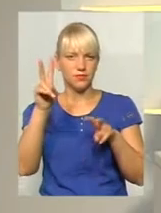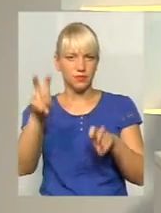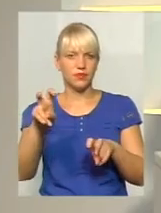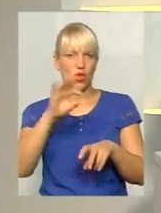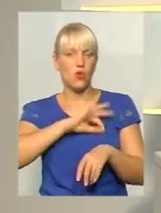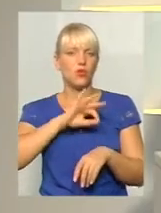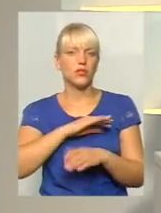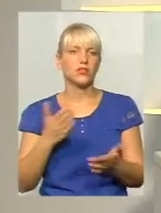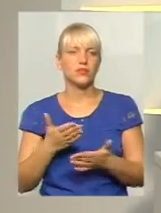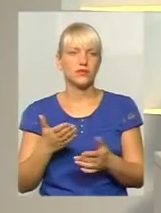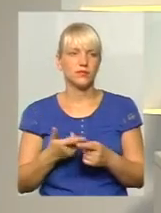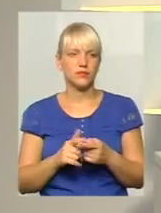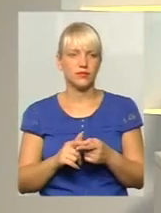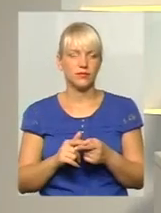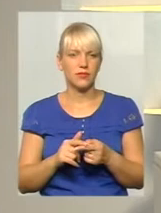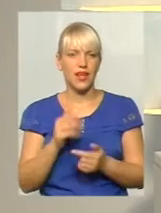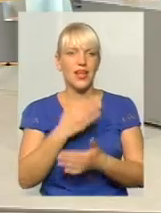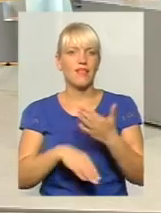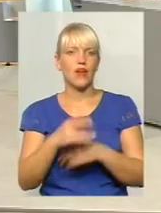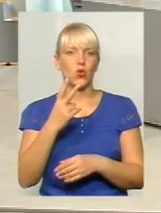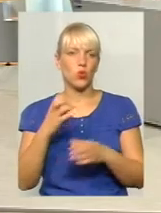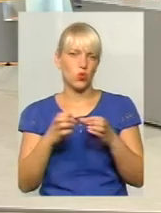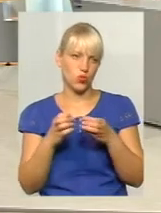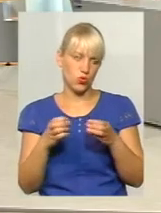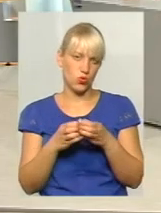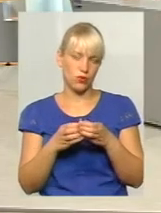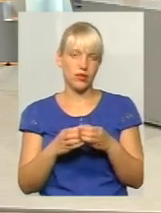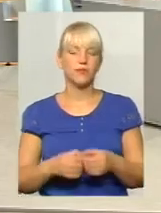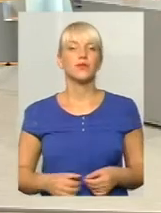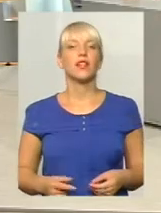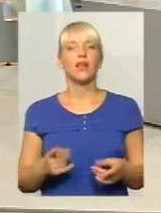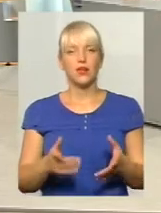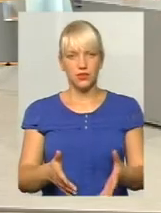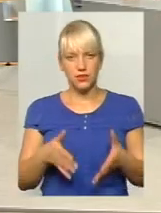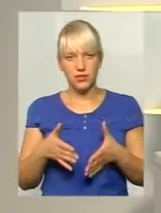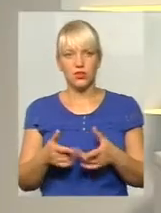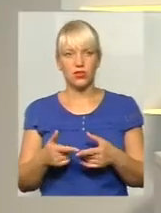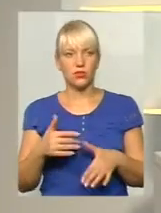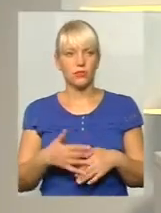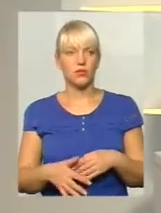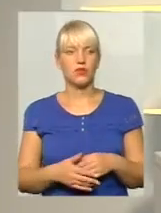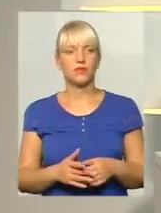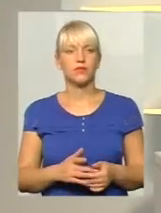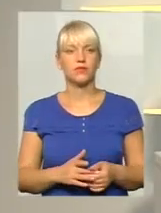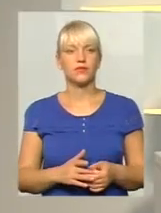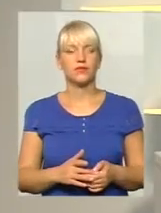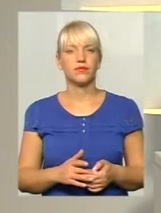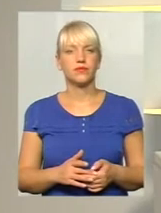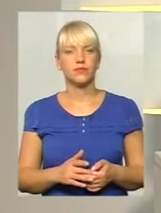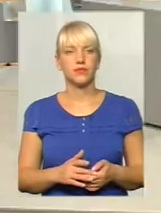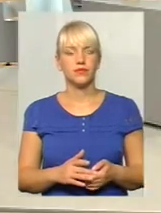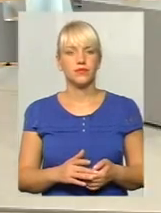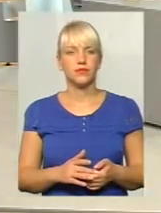Друга категорія інвалідь, другу руба. Немає різниці. Ага, ну немає різниці. Я зрозумів, добре, дякую. Мають переводу в теорію.